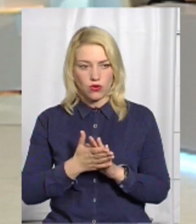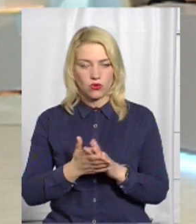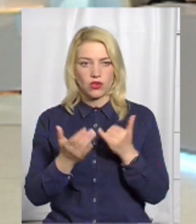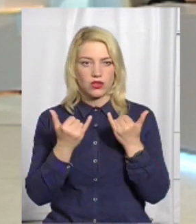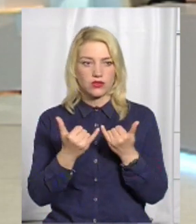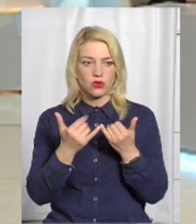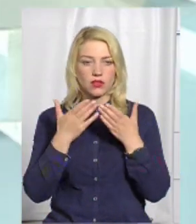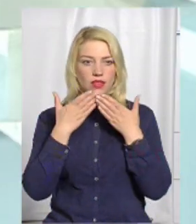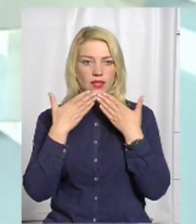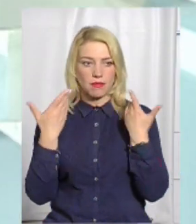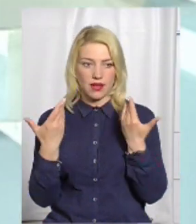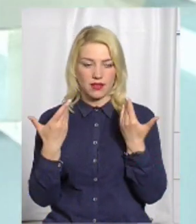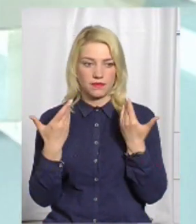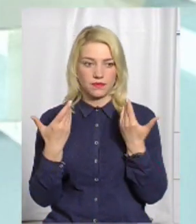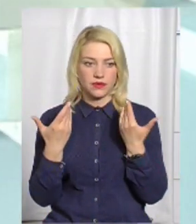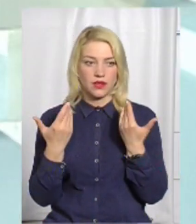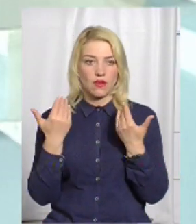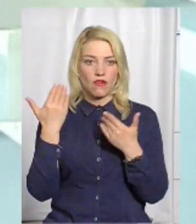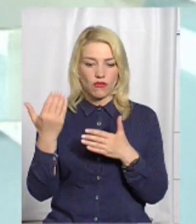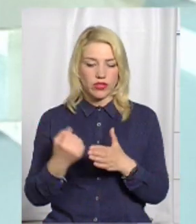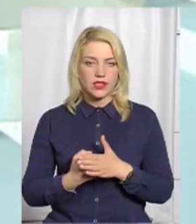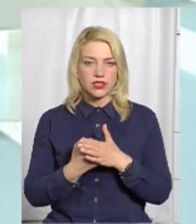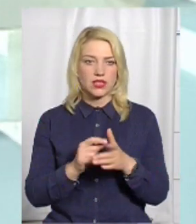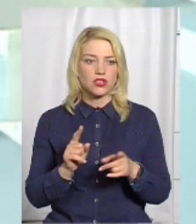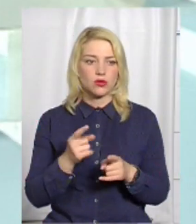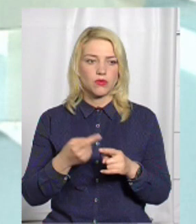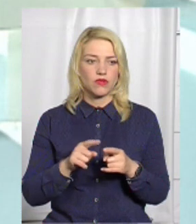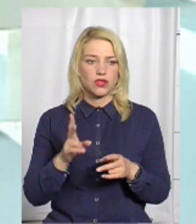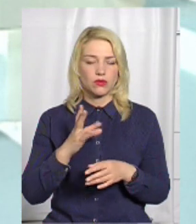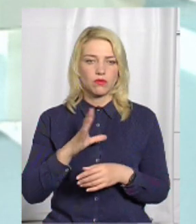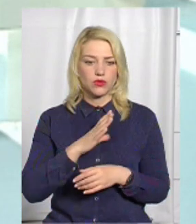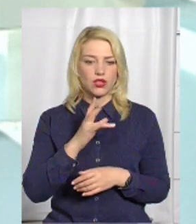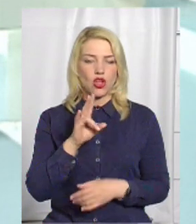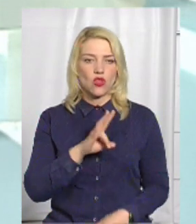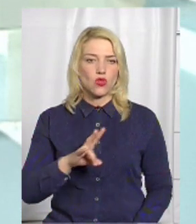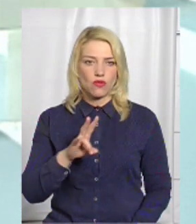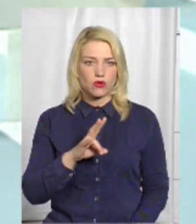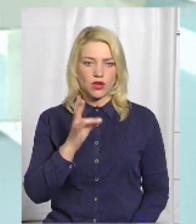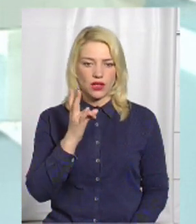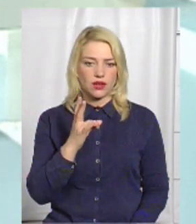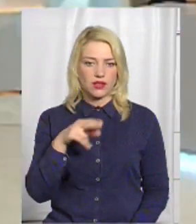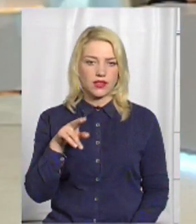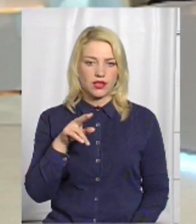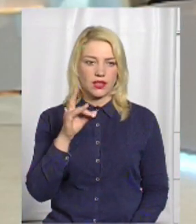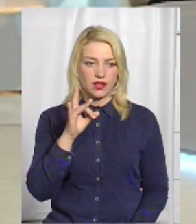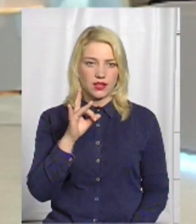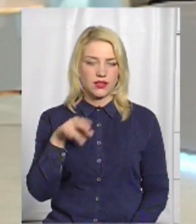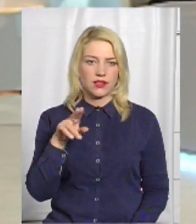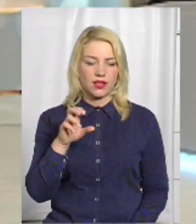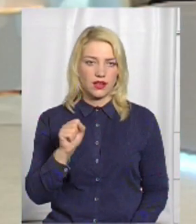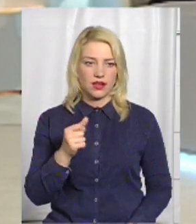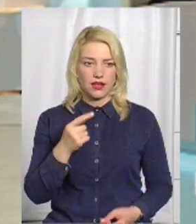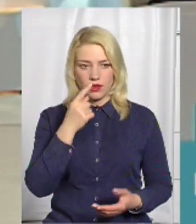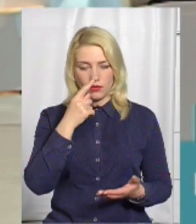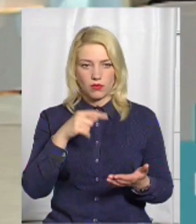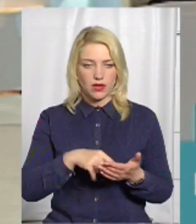немає. Вони ссилалися, що він має бути в Новолушицькій РДА. Мені приходить сьогодні, до речі, прям так